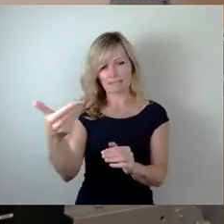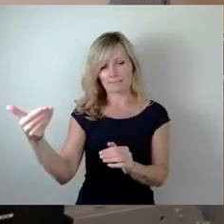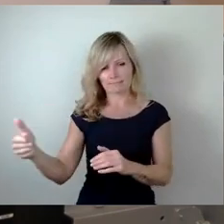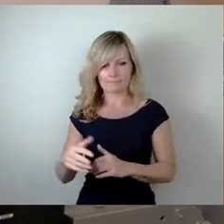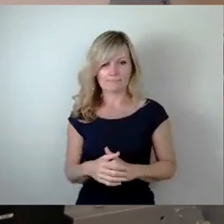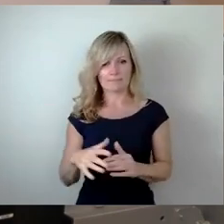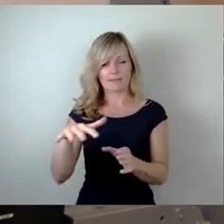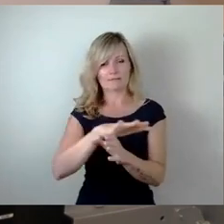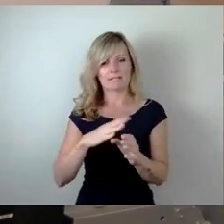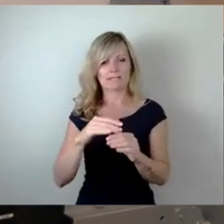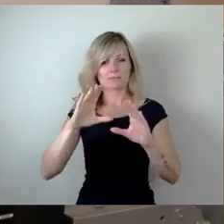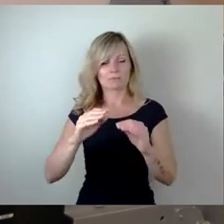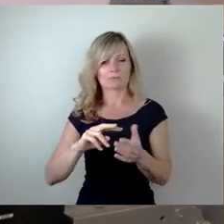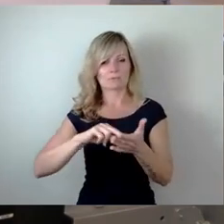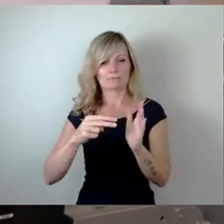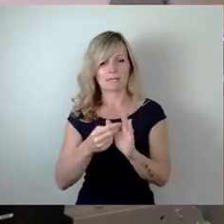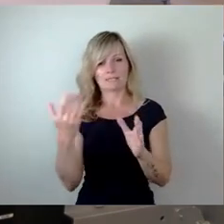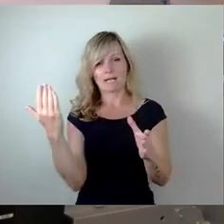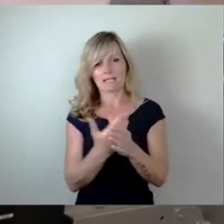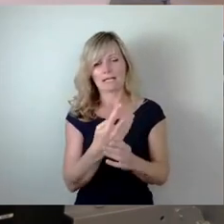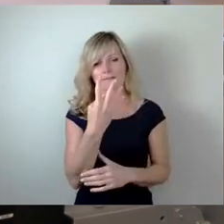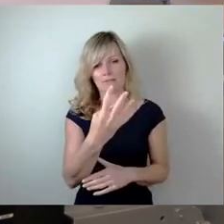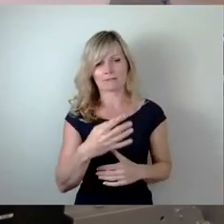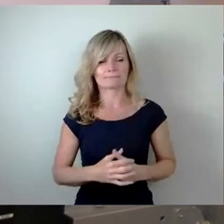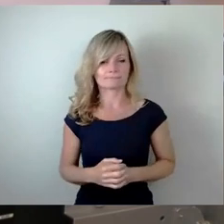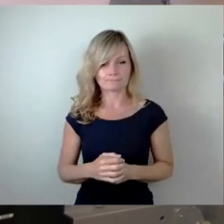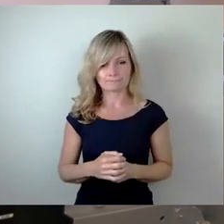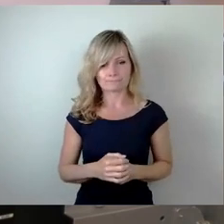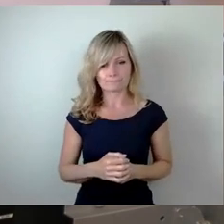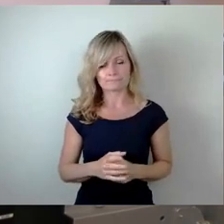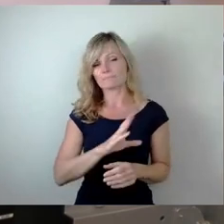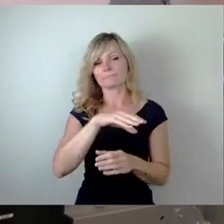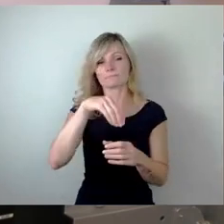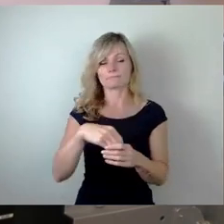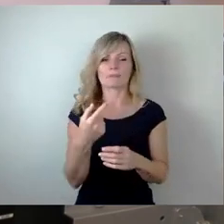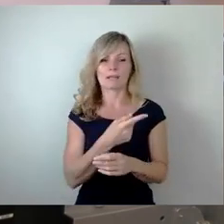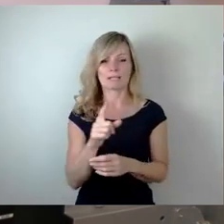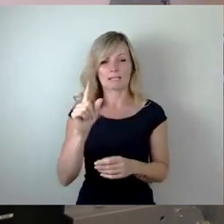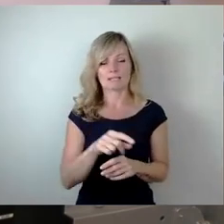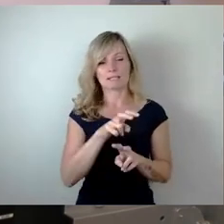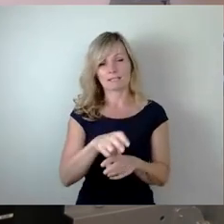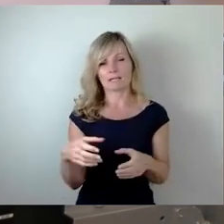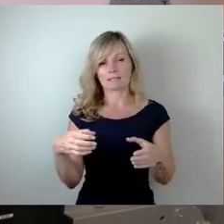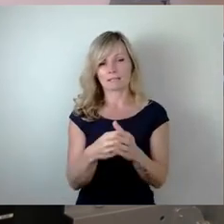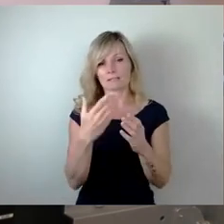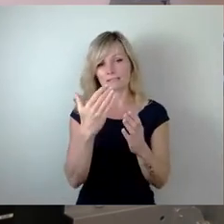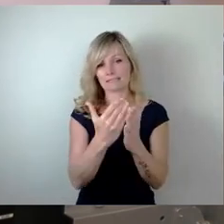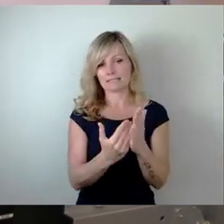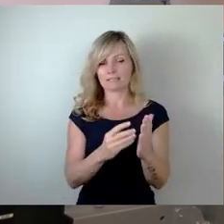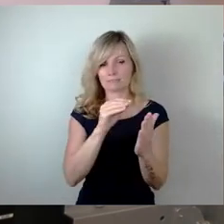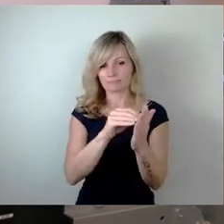Flächennutzungsplan gehört eine Anlage 4. In ihr sind alle Kleingartenanlagen nach Bundeskleingartengesetz aufgeführt.